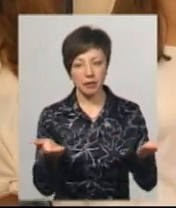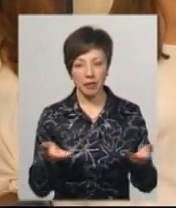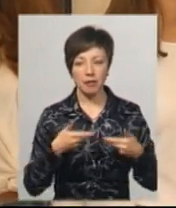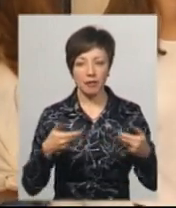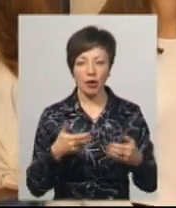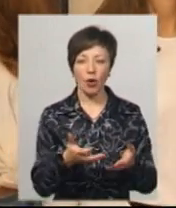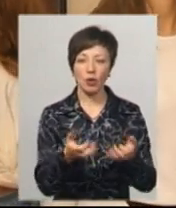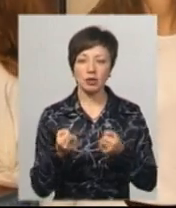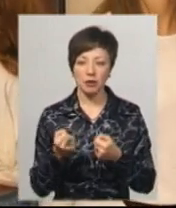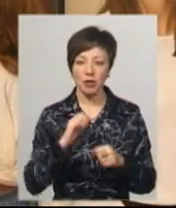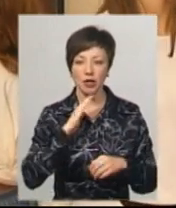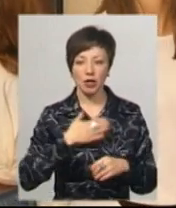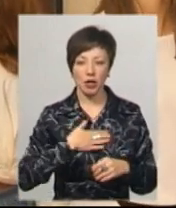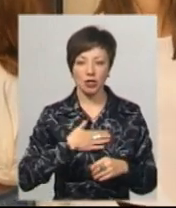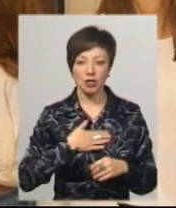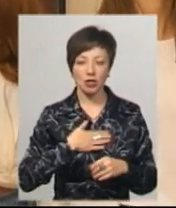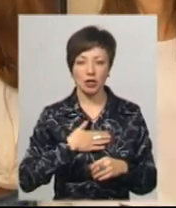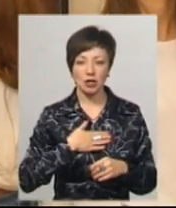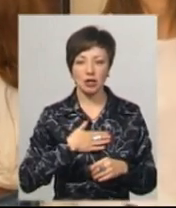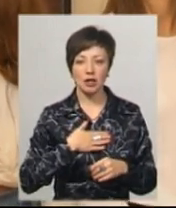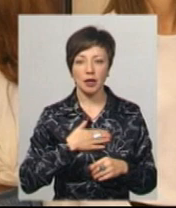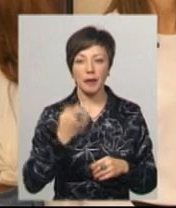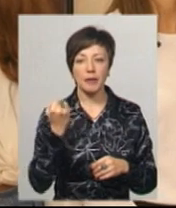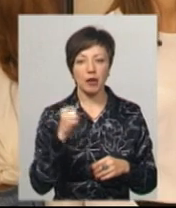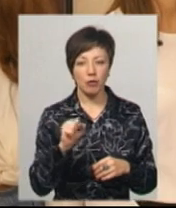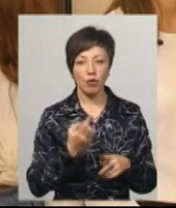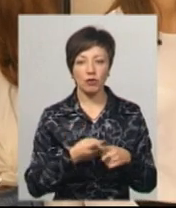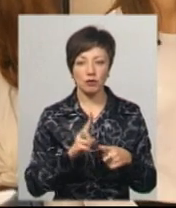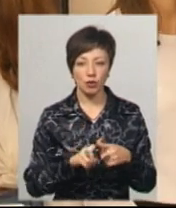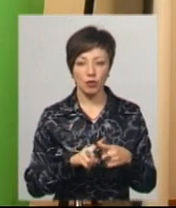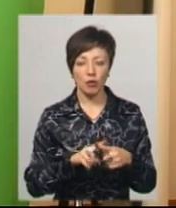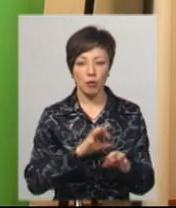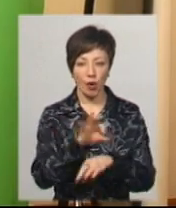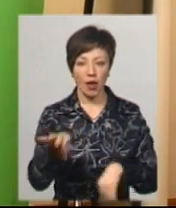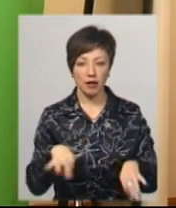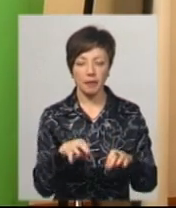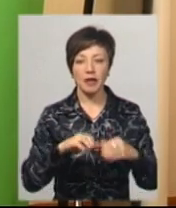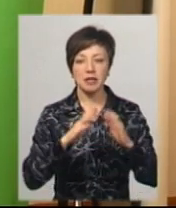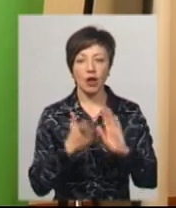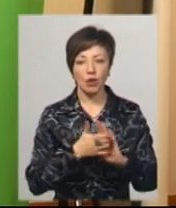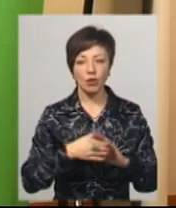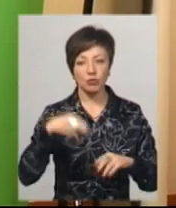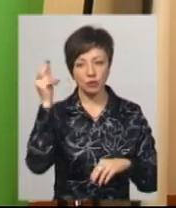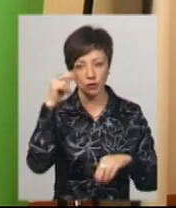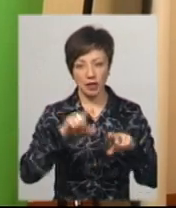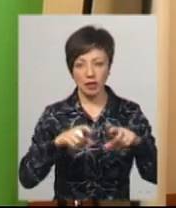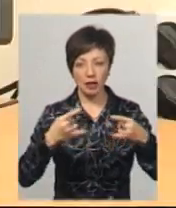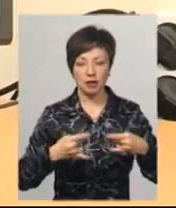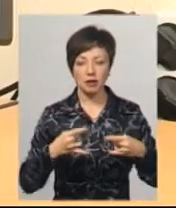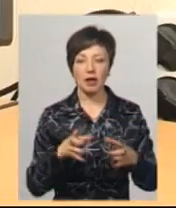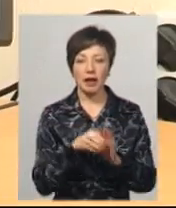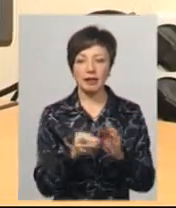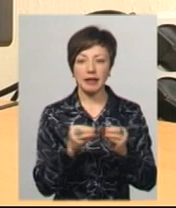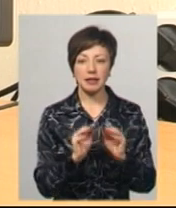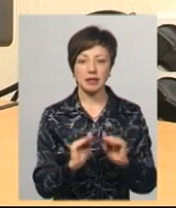отримали нашу перемогу у цьому проєкті. Загалом у шкільній телестудії задіяно 10 учнів